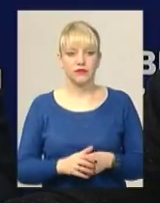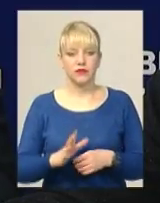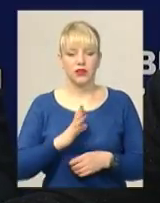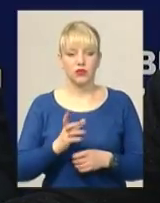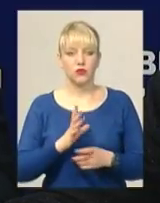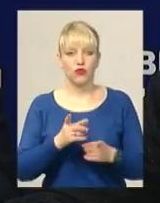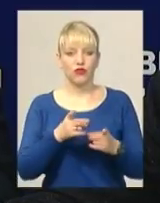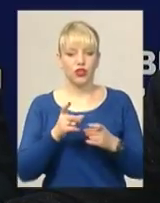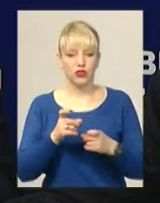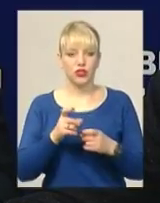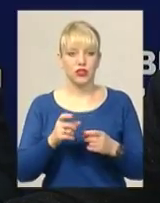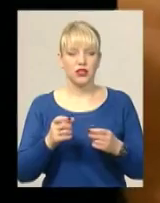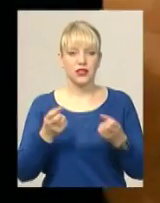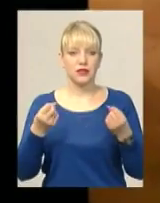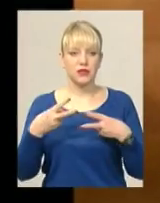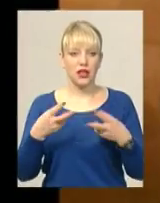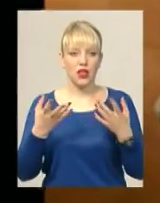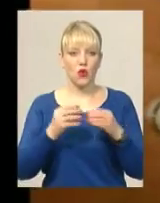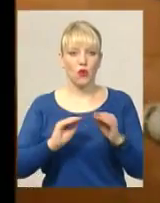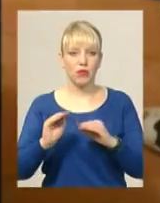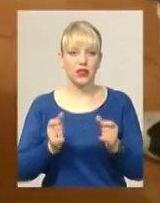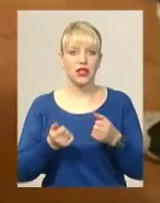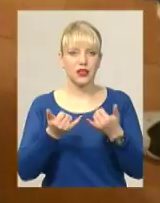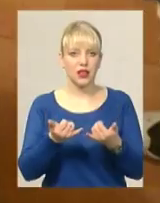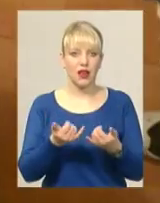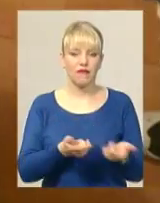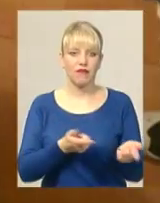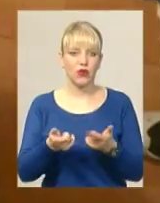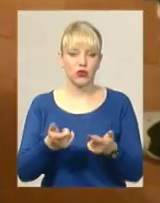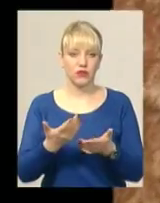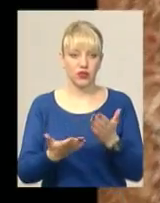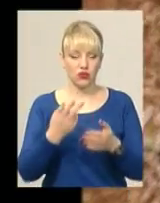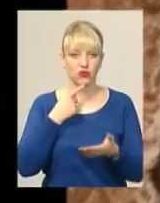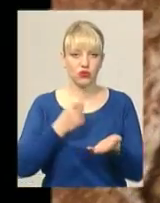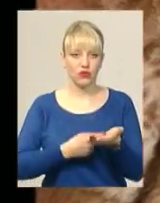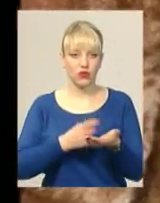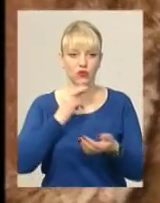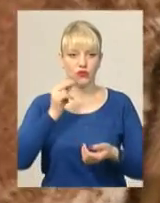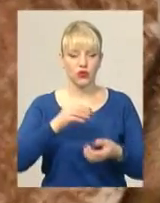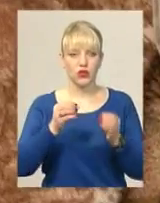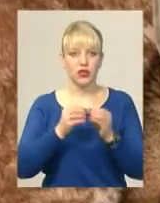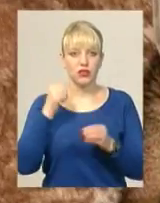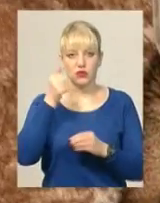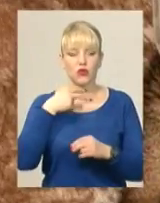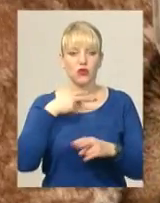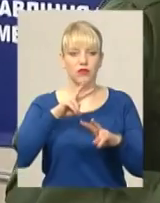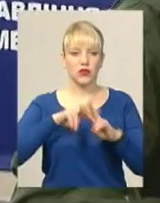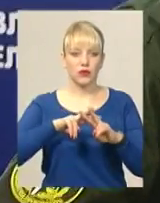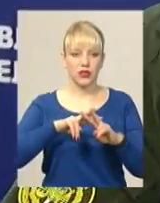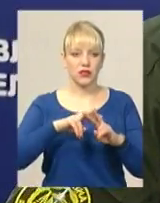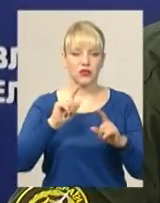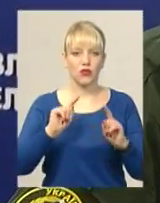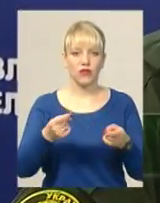вилучене спеціальне обладнання для його вигадання. Якщо вину затриманих доведуть, їм загрожує до 10 років ув'язнення з конфіскацією майна.